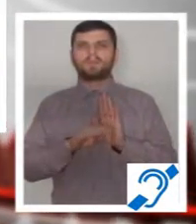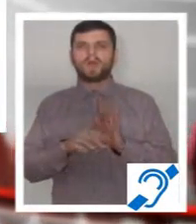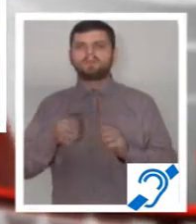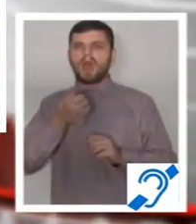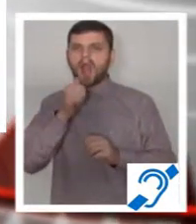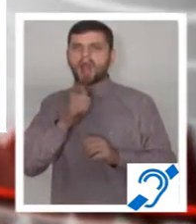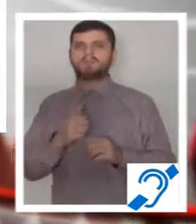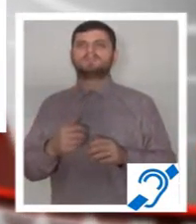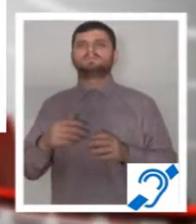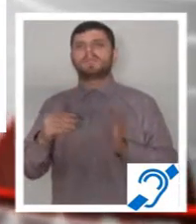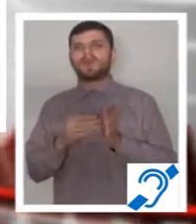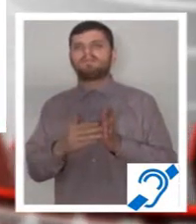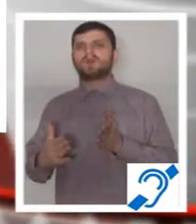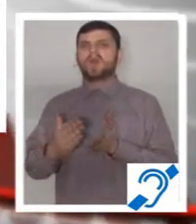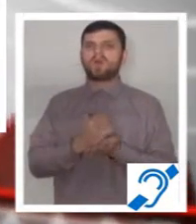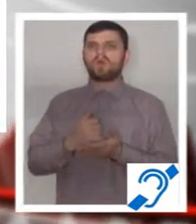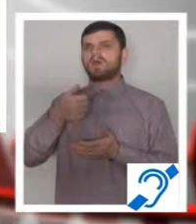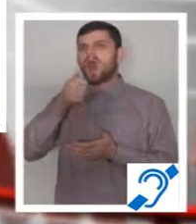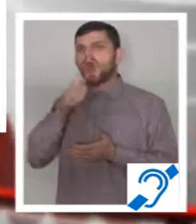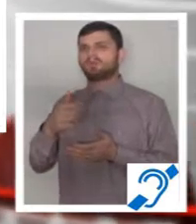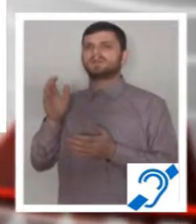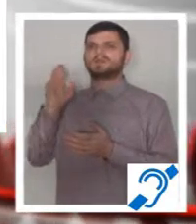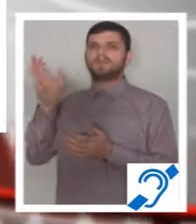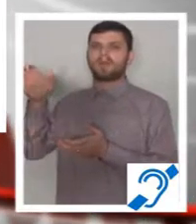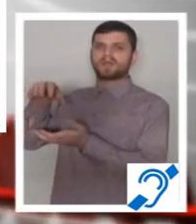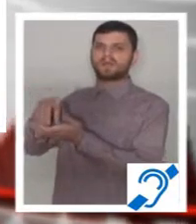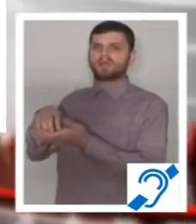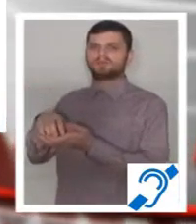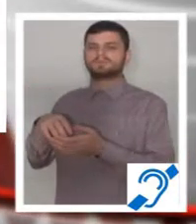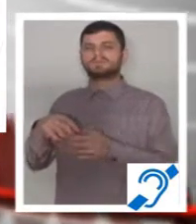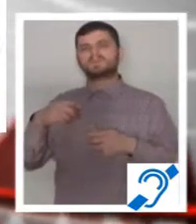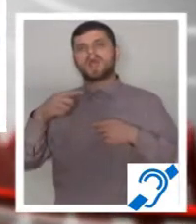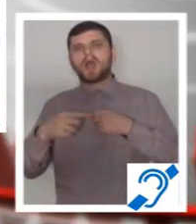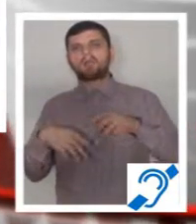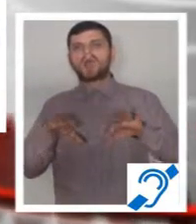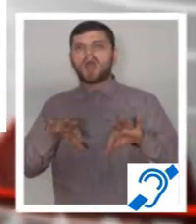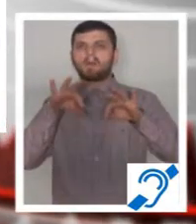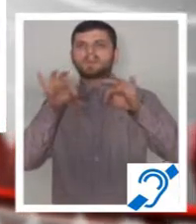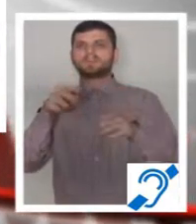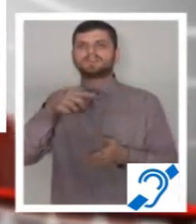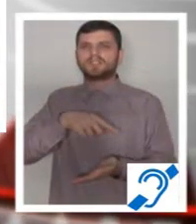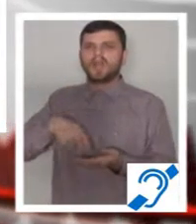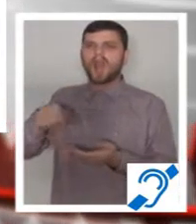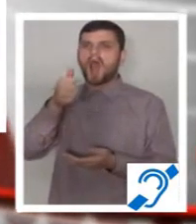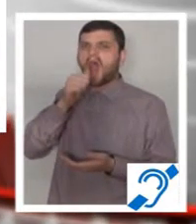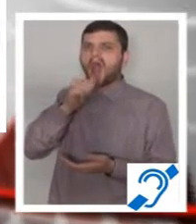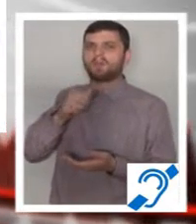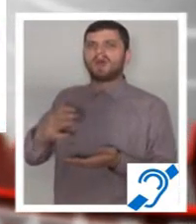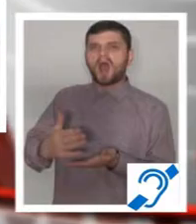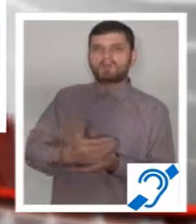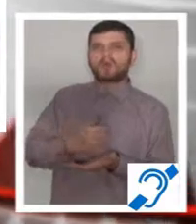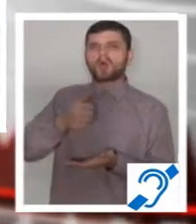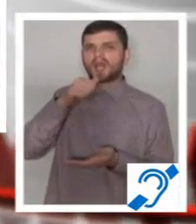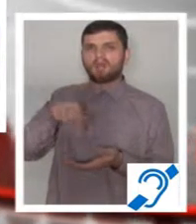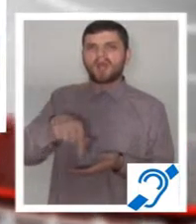nevoie din nou să alimentăm în navetă. În momentul de față s-a găsit un bazin din interiorul amplasamentului de unde